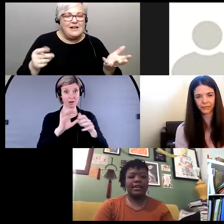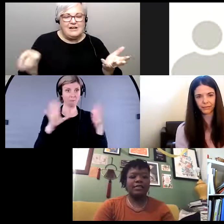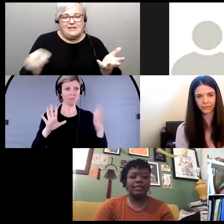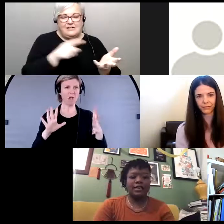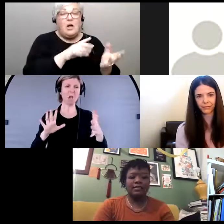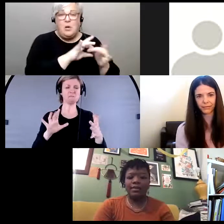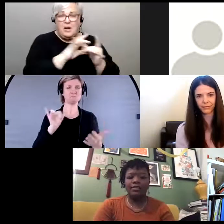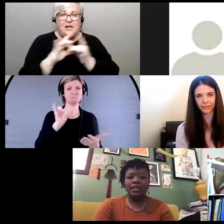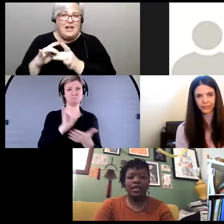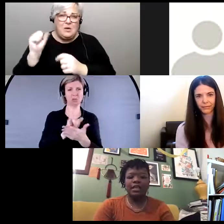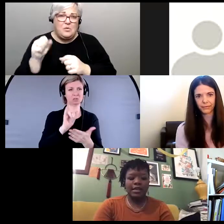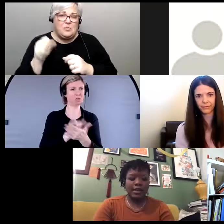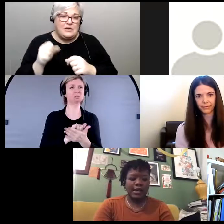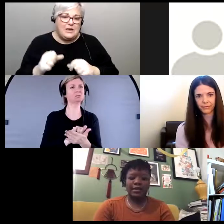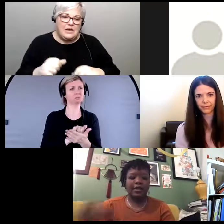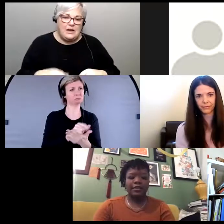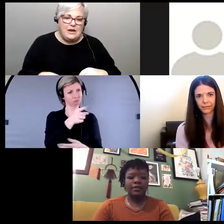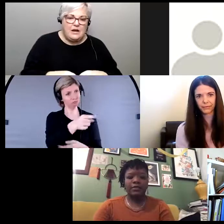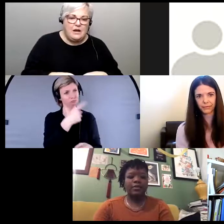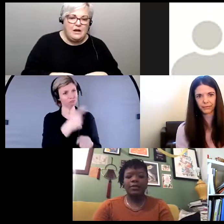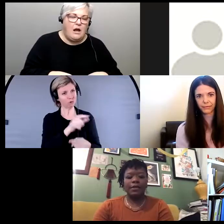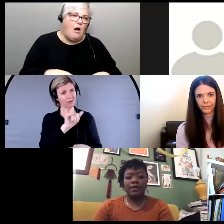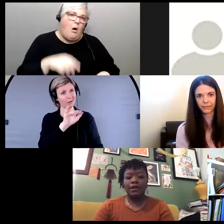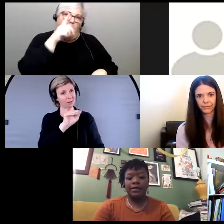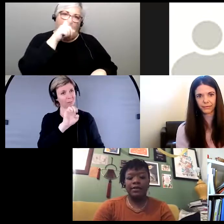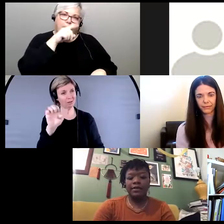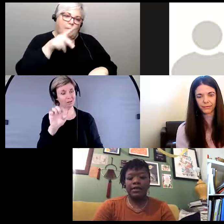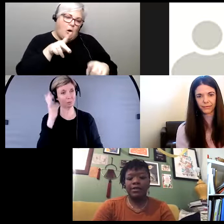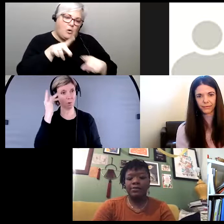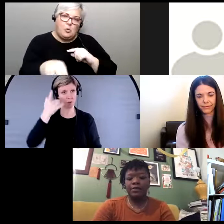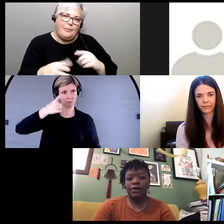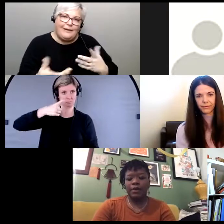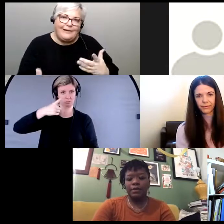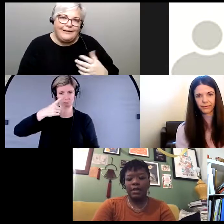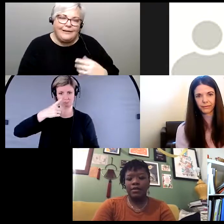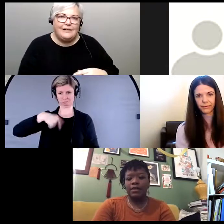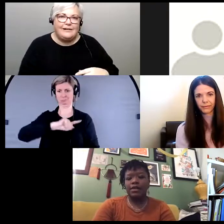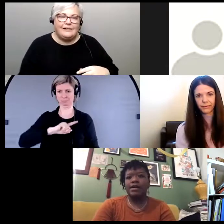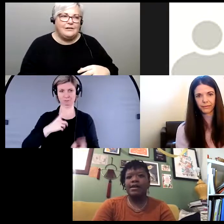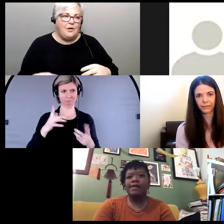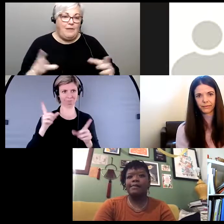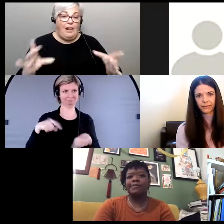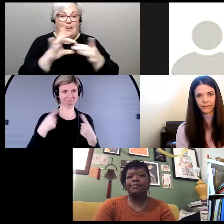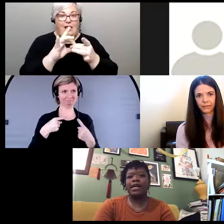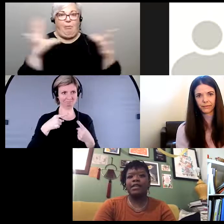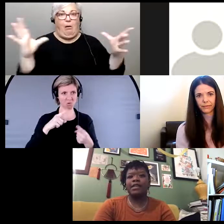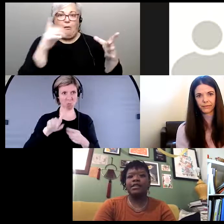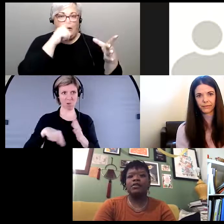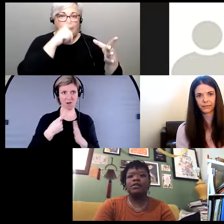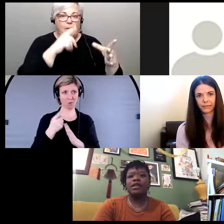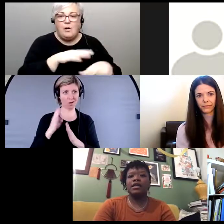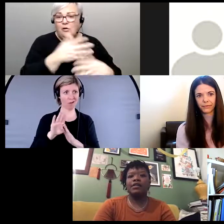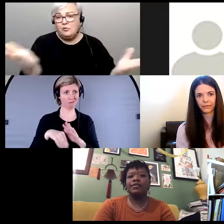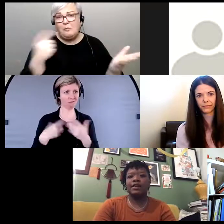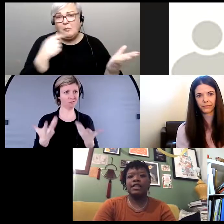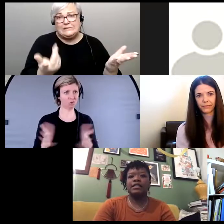liés ce lien ne peut pas être brisé pour les raisons qu'Amy a mentionné et c'est des choses que tout le monde a mentionné dans le panel